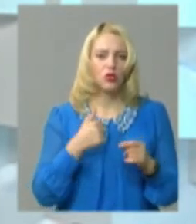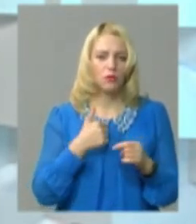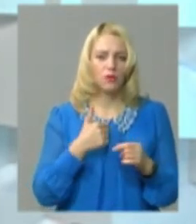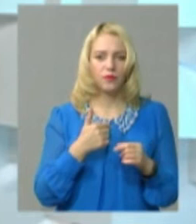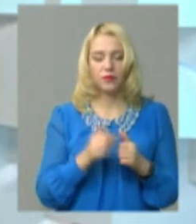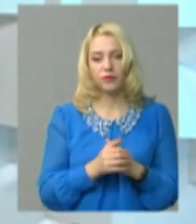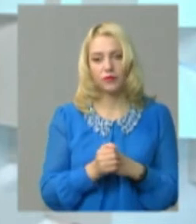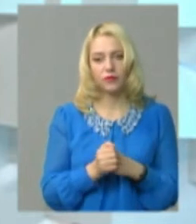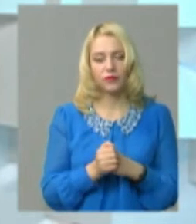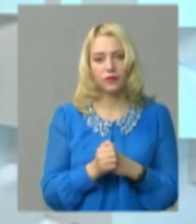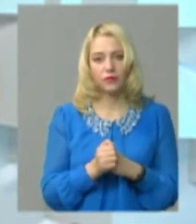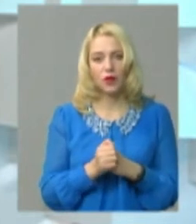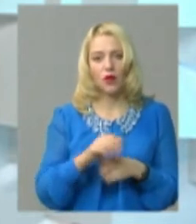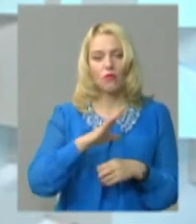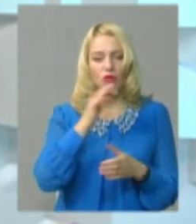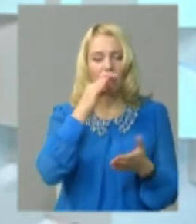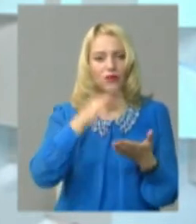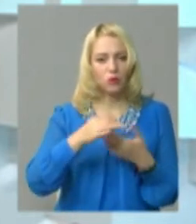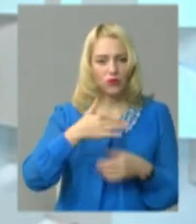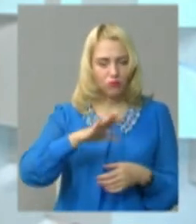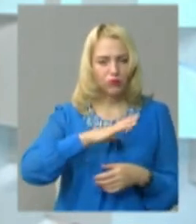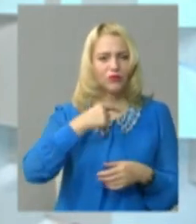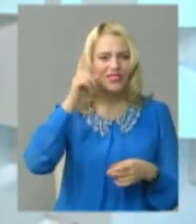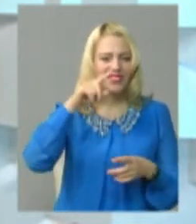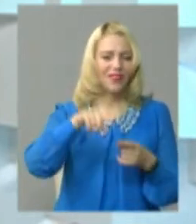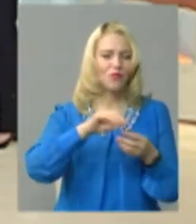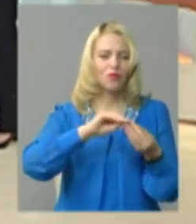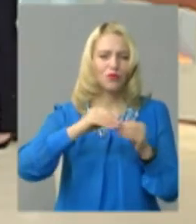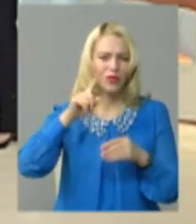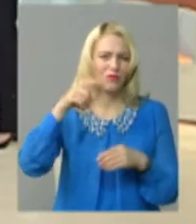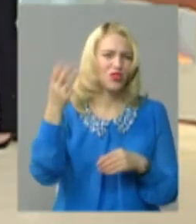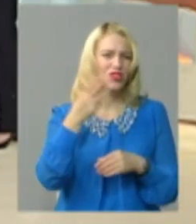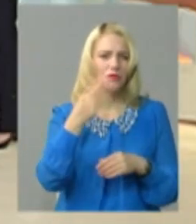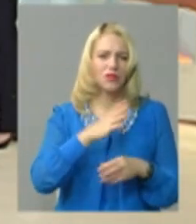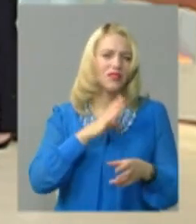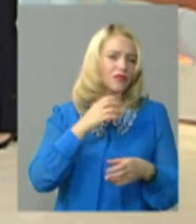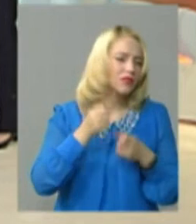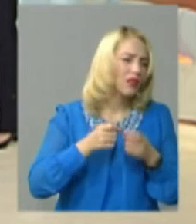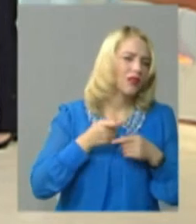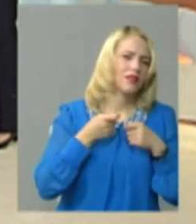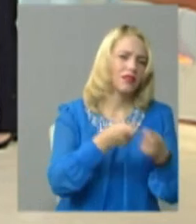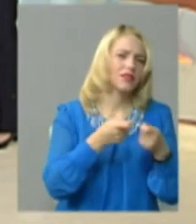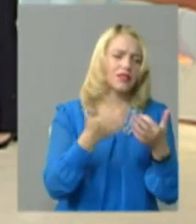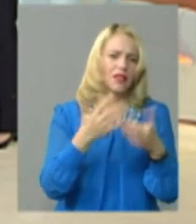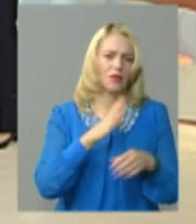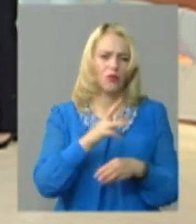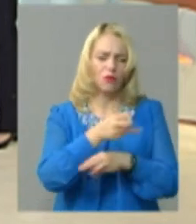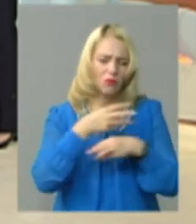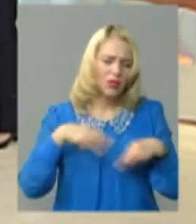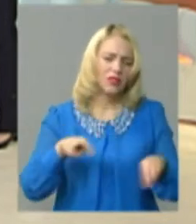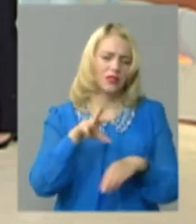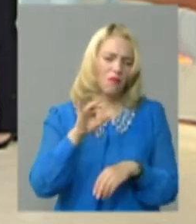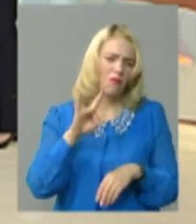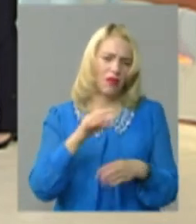відповідав. Ну, я знаю ті проблеми, ту шепетівку, я там виїздив з ними і до міністра, возив того мера і все.